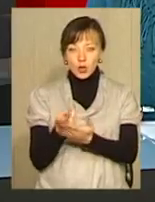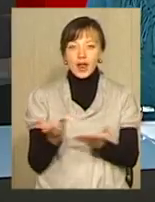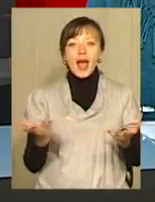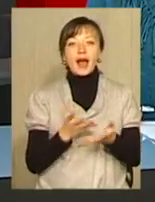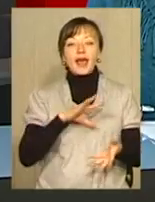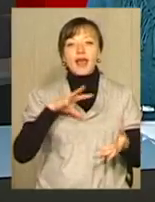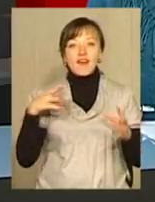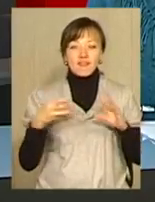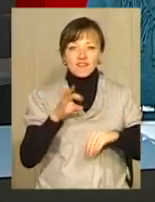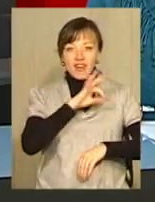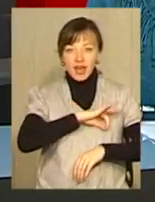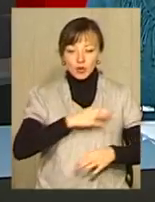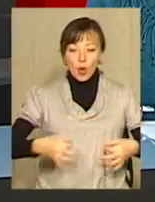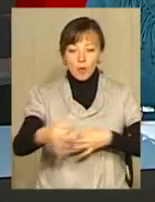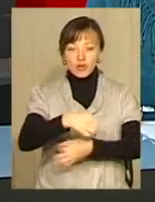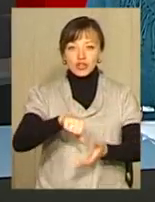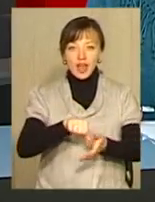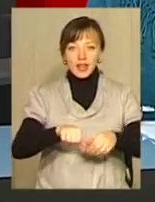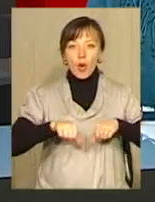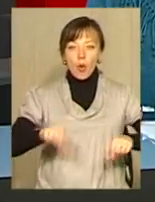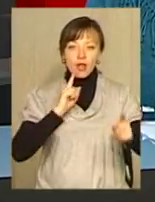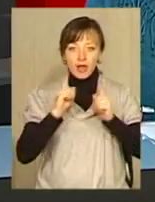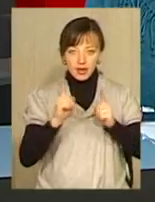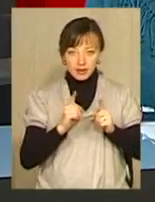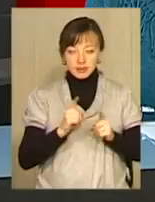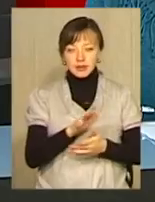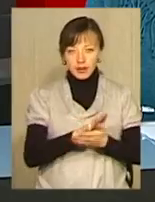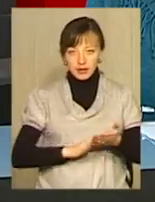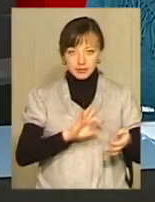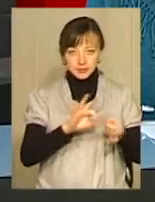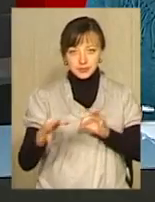ефект, обговорювали члени колегії облдержадміністрації. Подробиці дивіться далі.